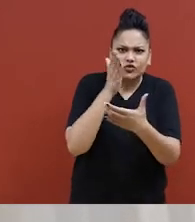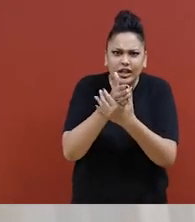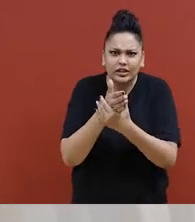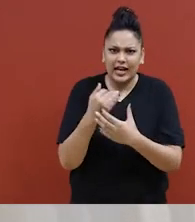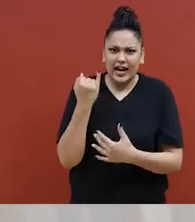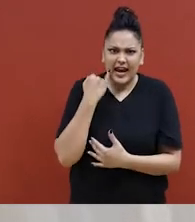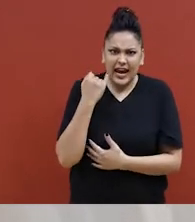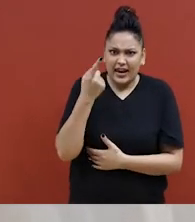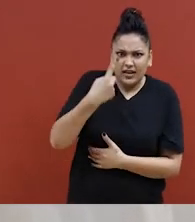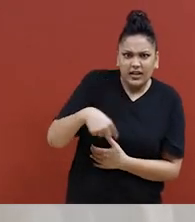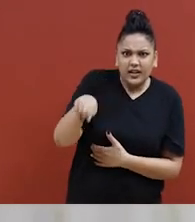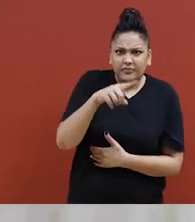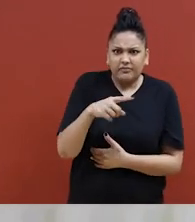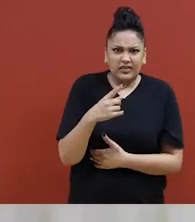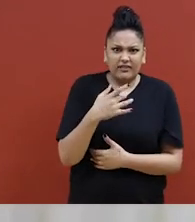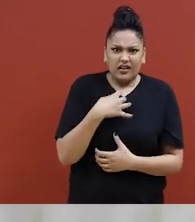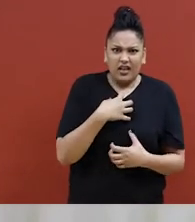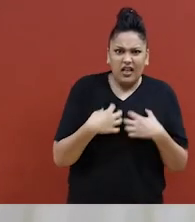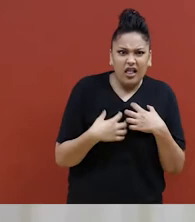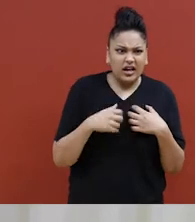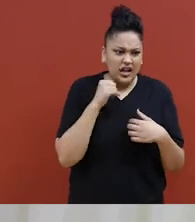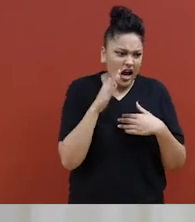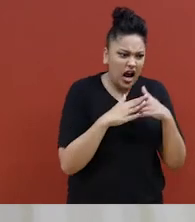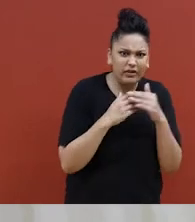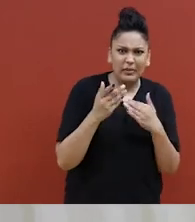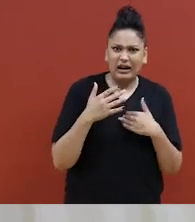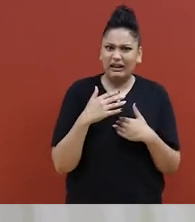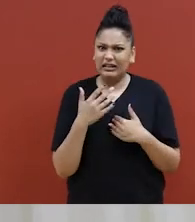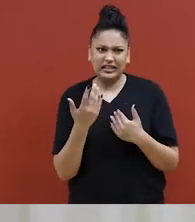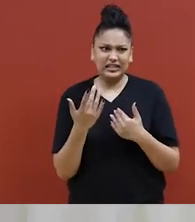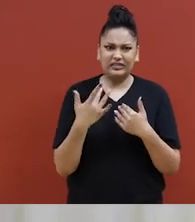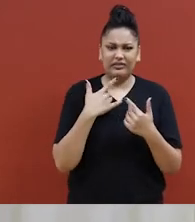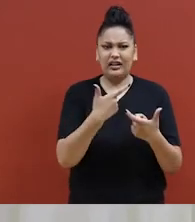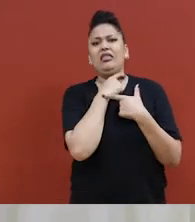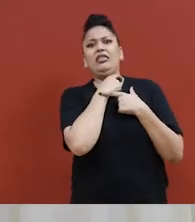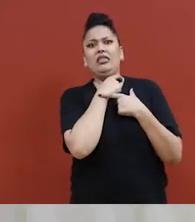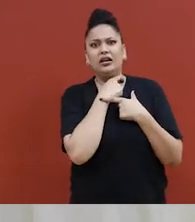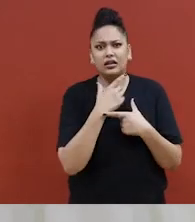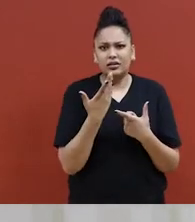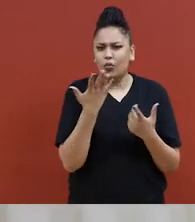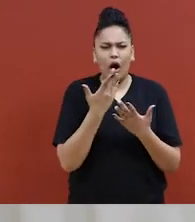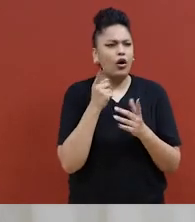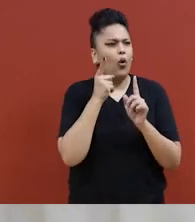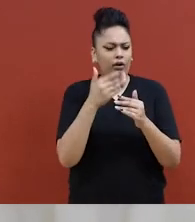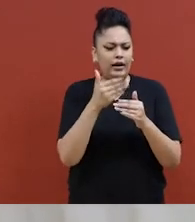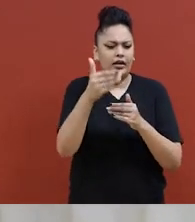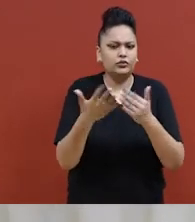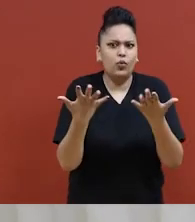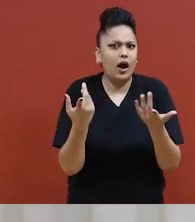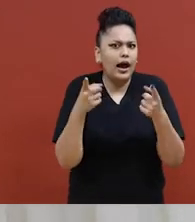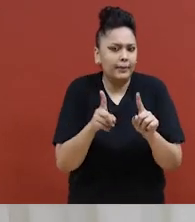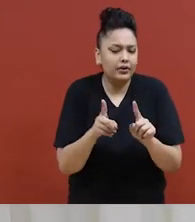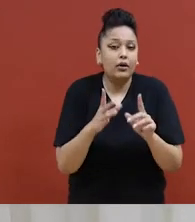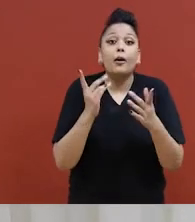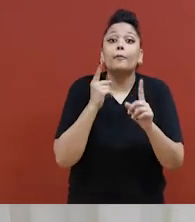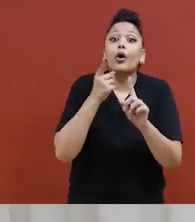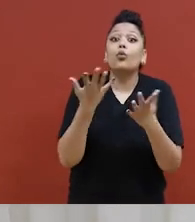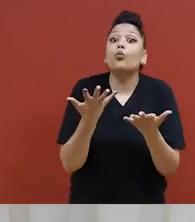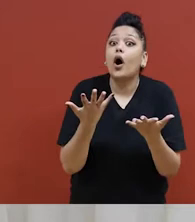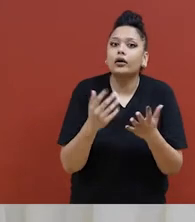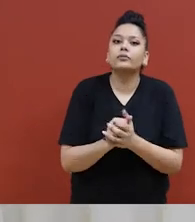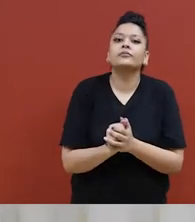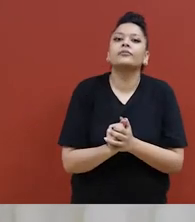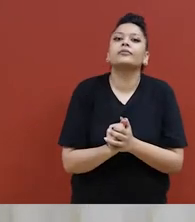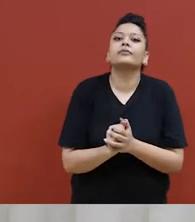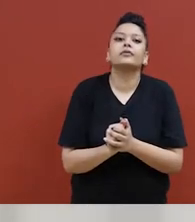inconfortable ou vraiment dangereuse, on veut être clair à 100 %. Si quelqu'un, que ce soit un membre de notre